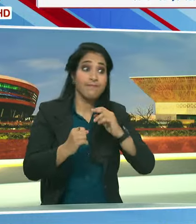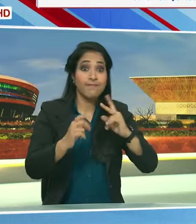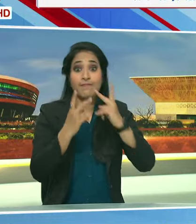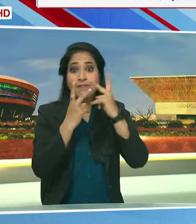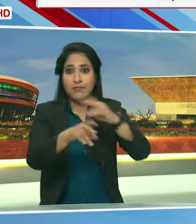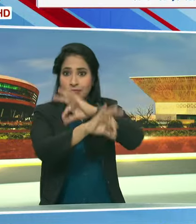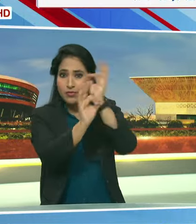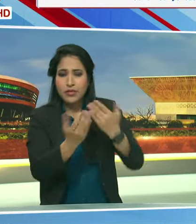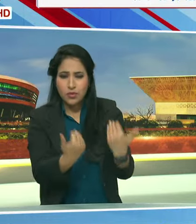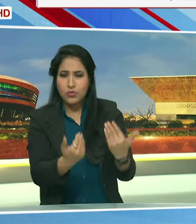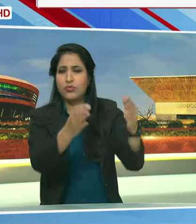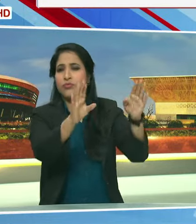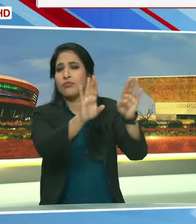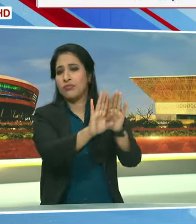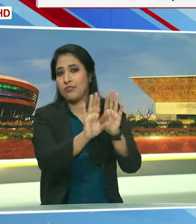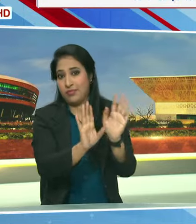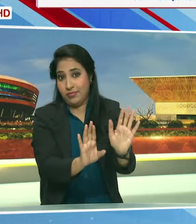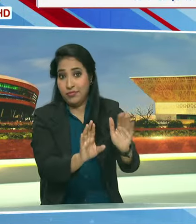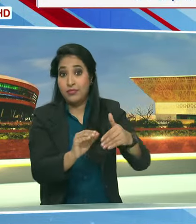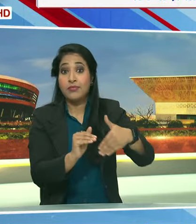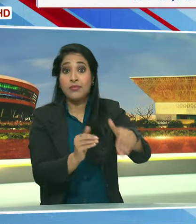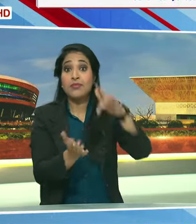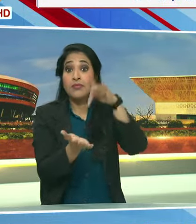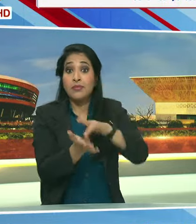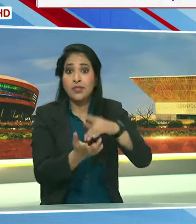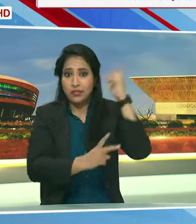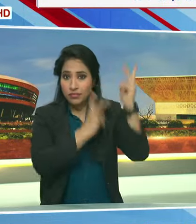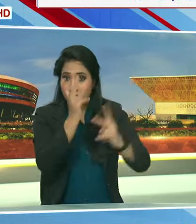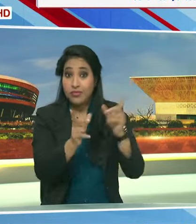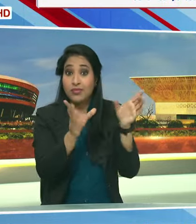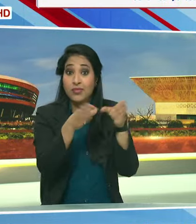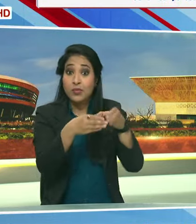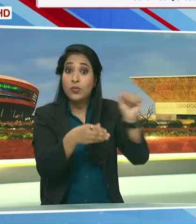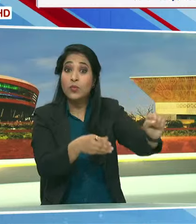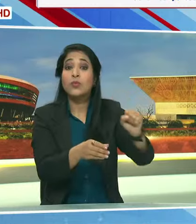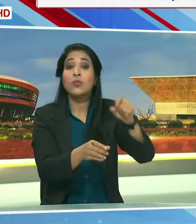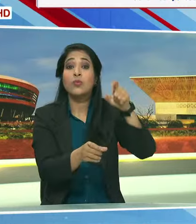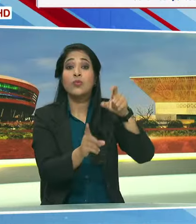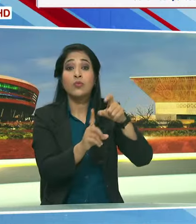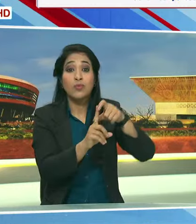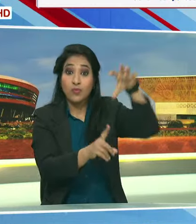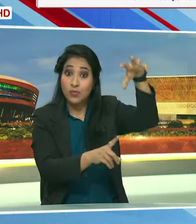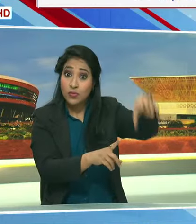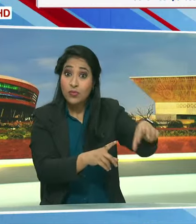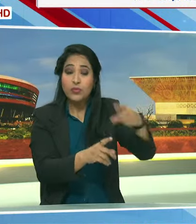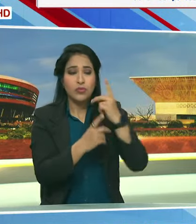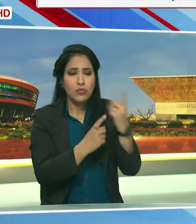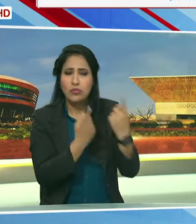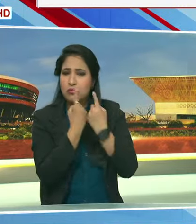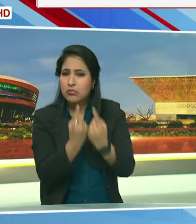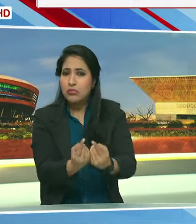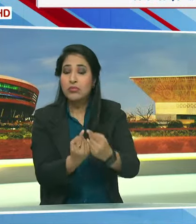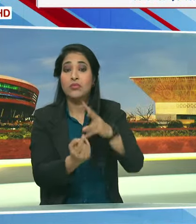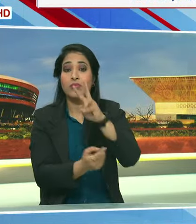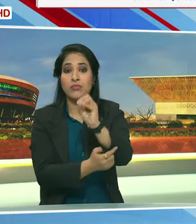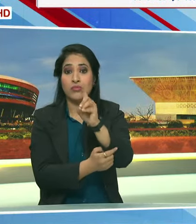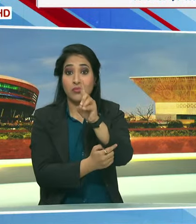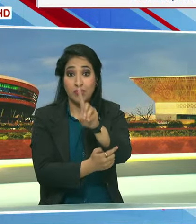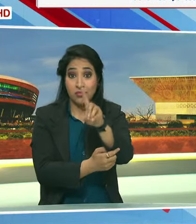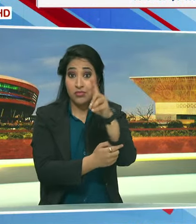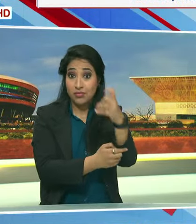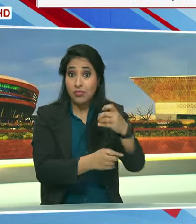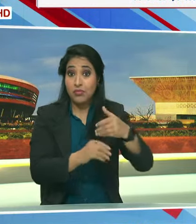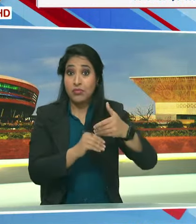फिलहाल बंध है राज्य परेटन विभाग के आकडों के अनुसार वर्ष 2017